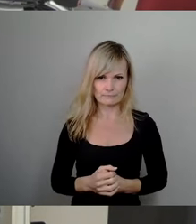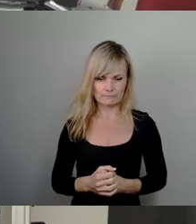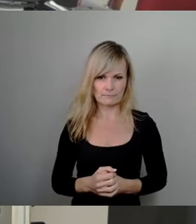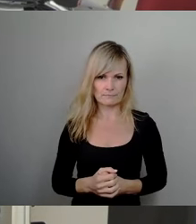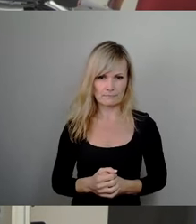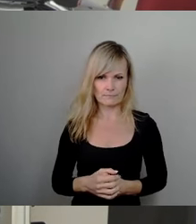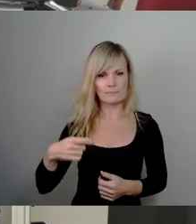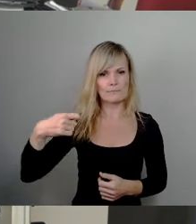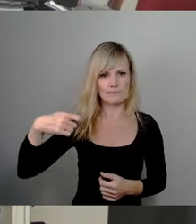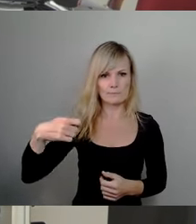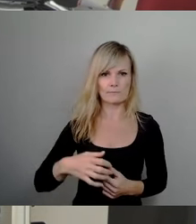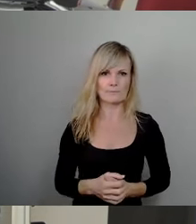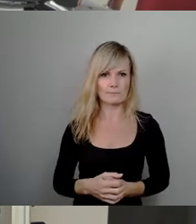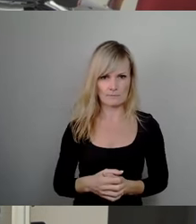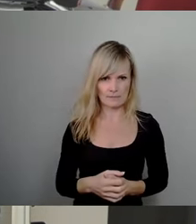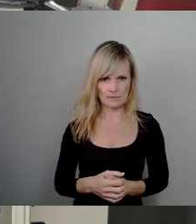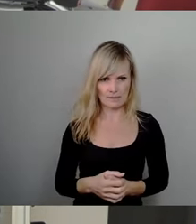Und zum Zweiten,